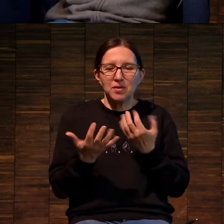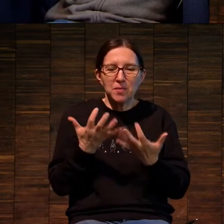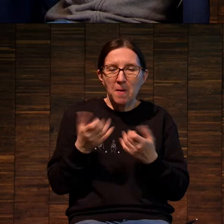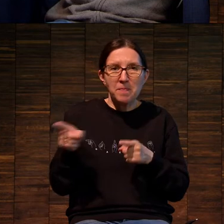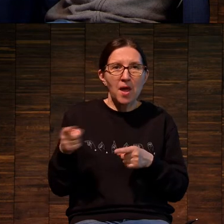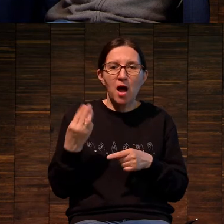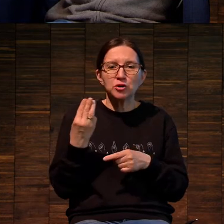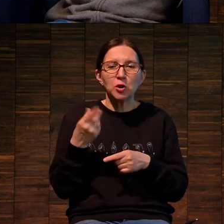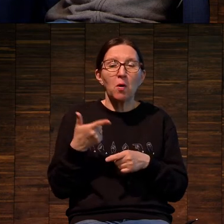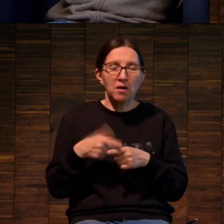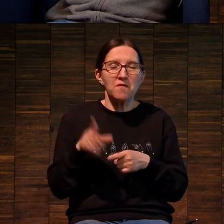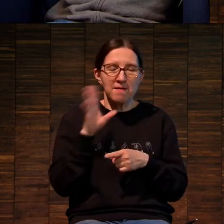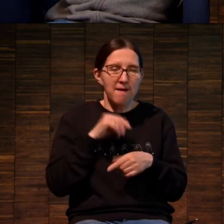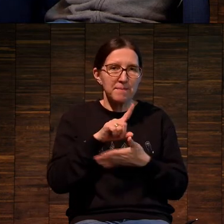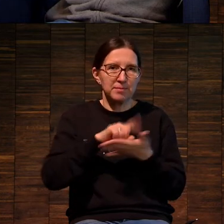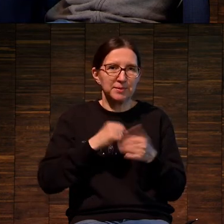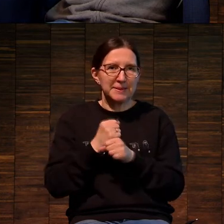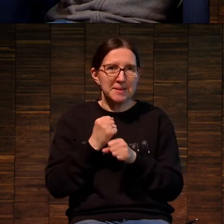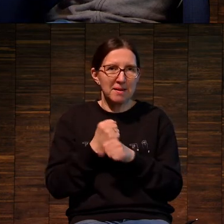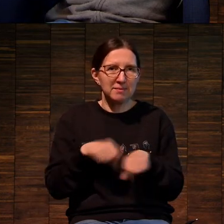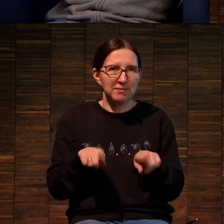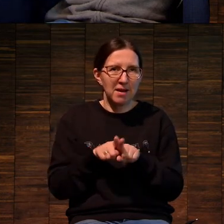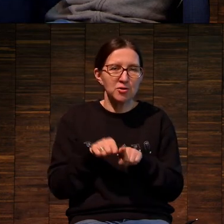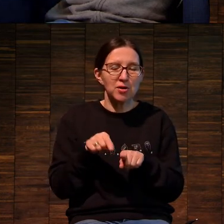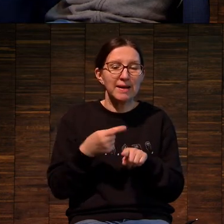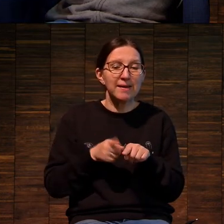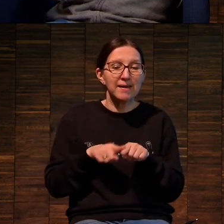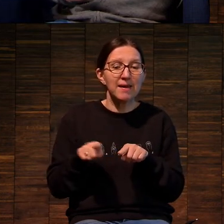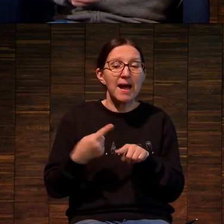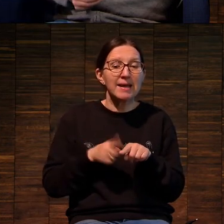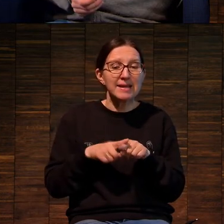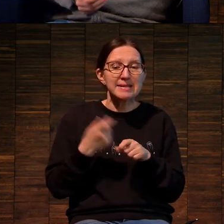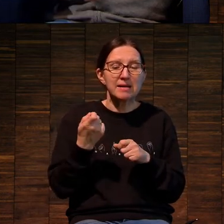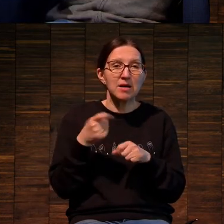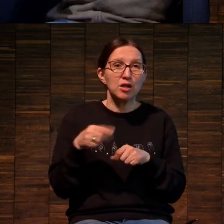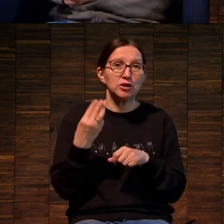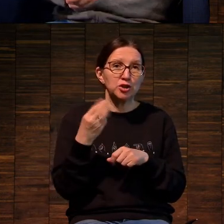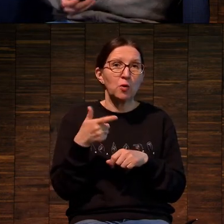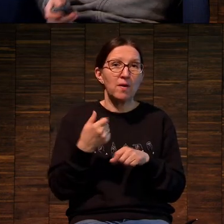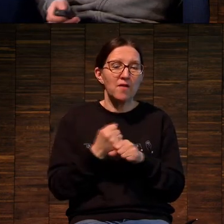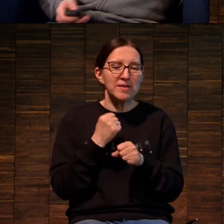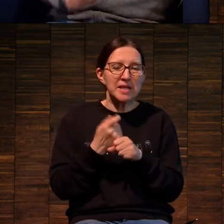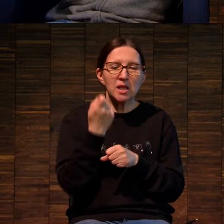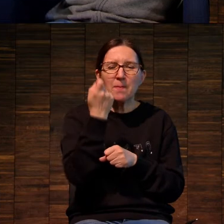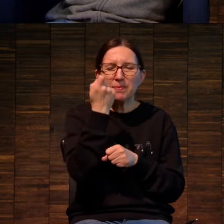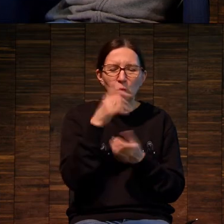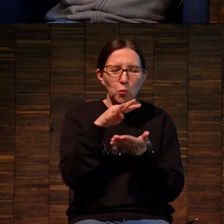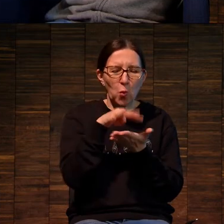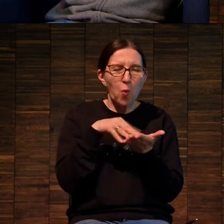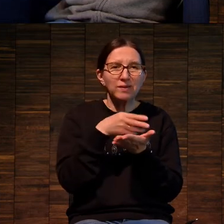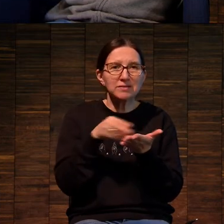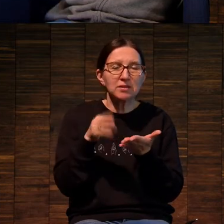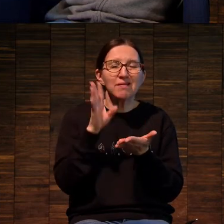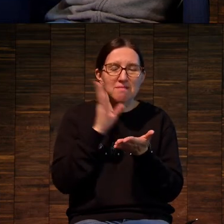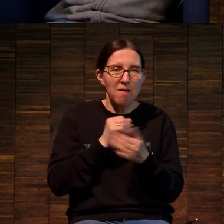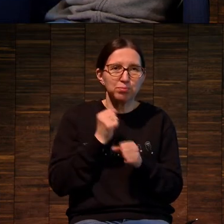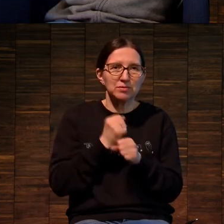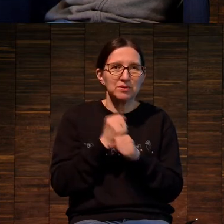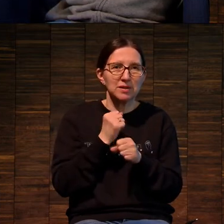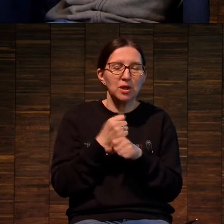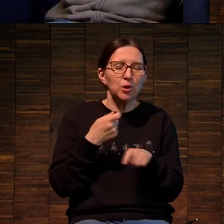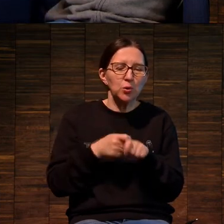Шелкография позволяет это сделать. При этом шелкография, сделанная из тонкой сетки, она может сымитировать даже литографский оттиск, где